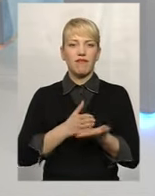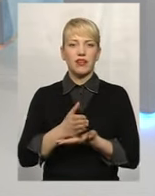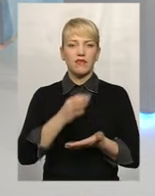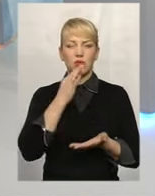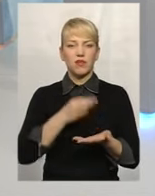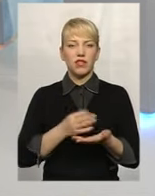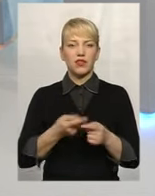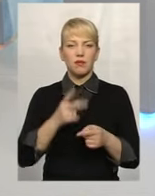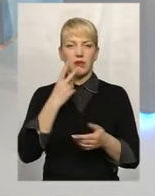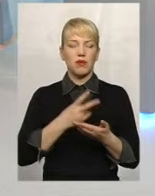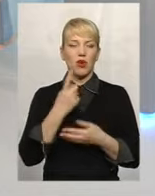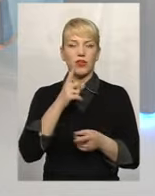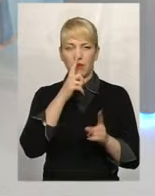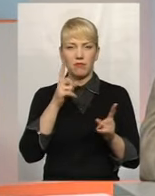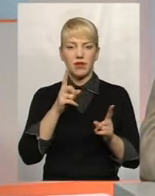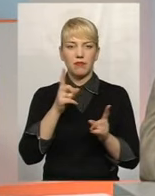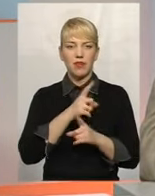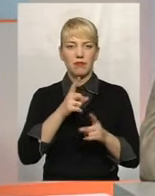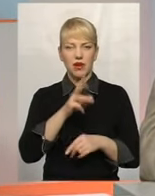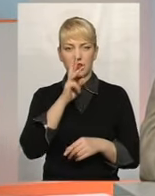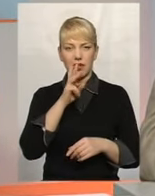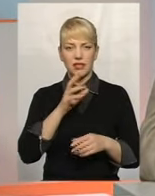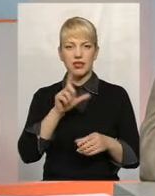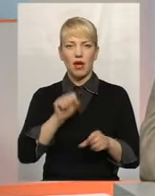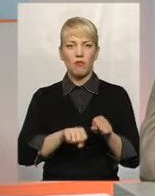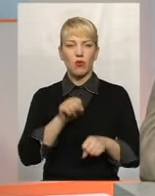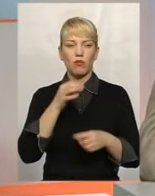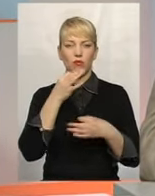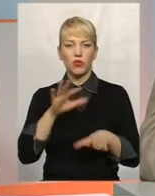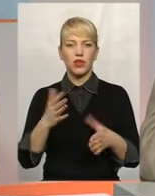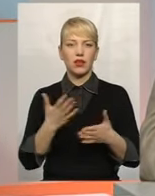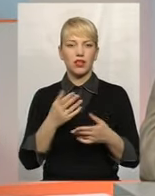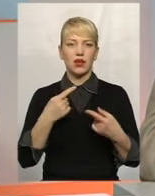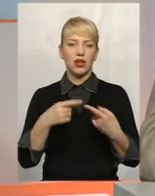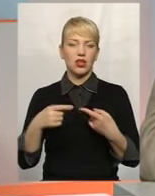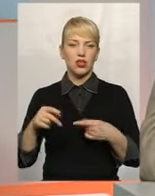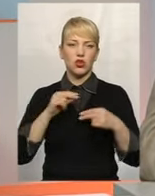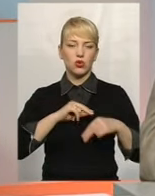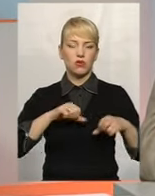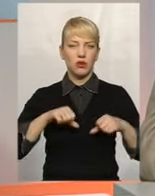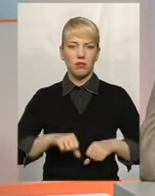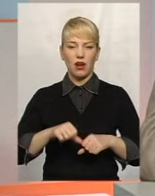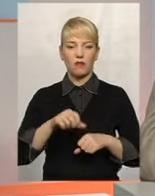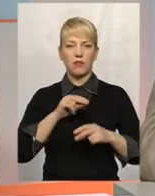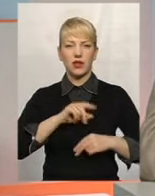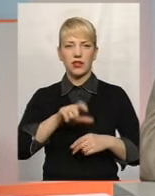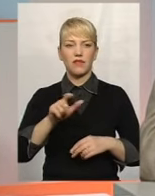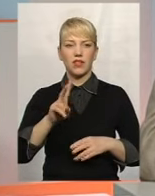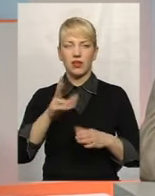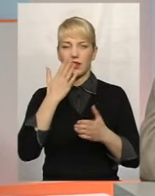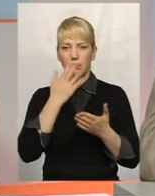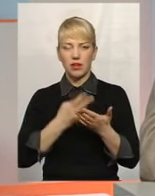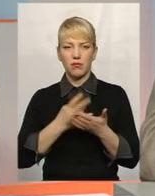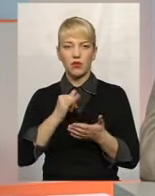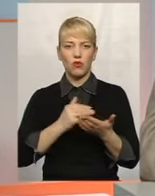норми ще передбачена одна мінімальна заробітна плата за порушення будь-яких інших трудових прав працівників, які не передбачені